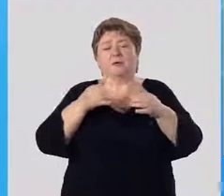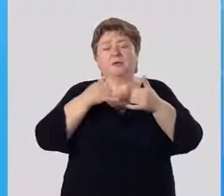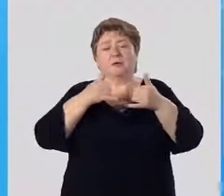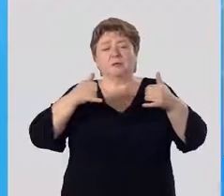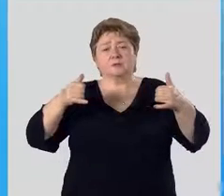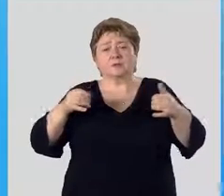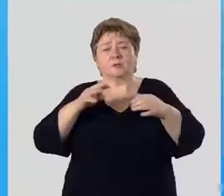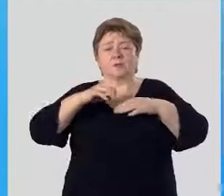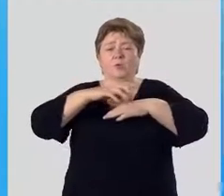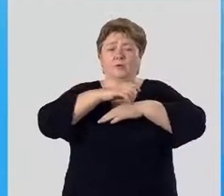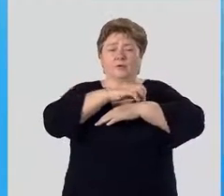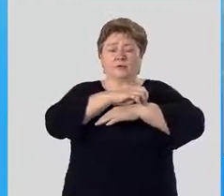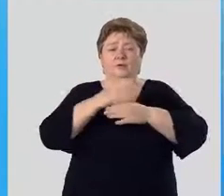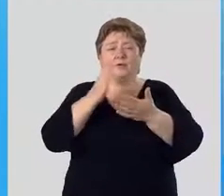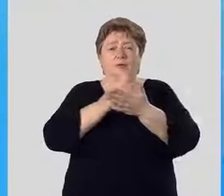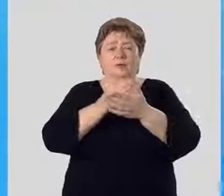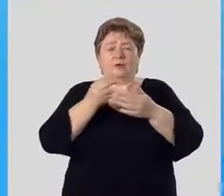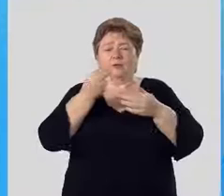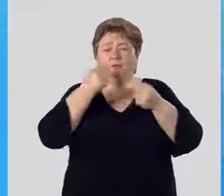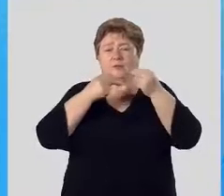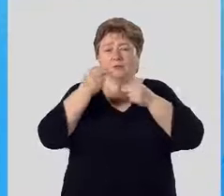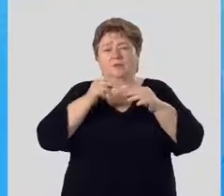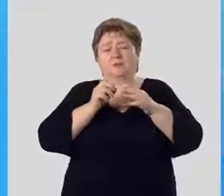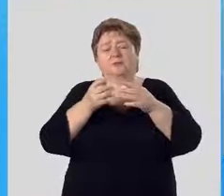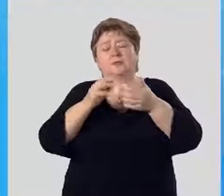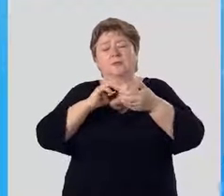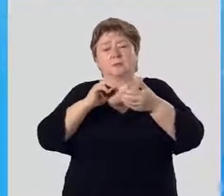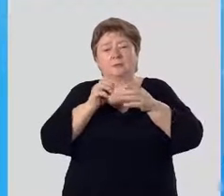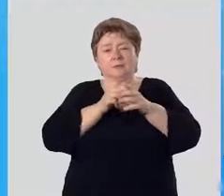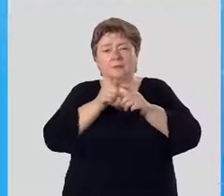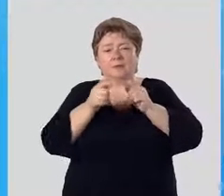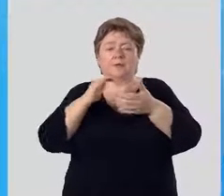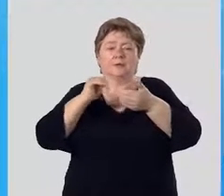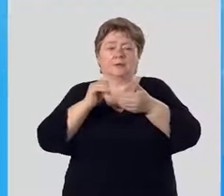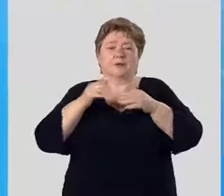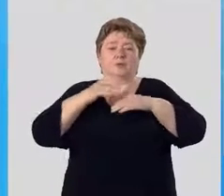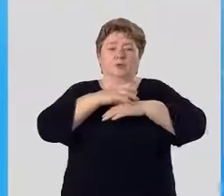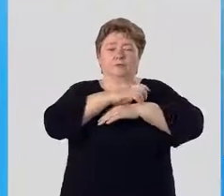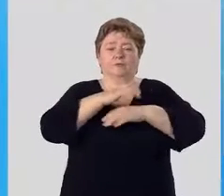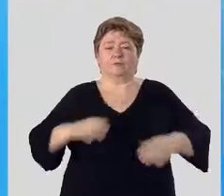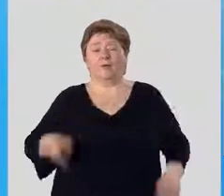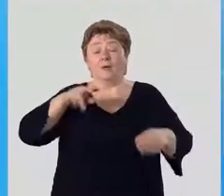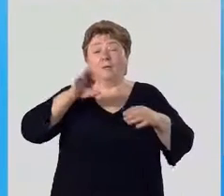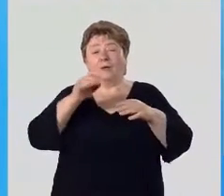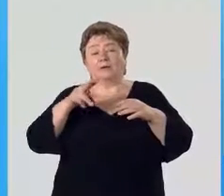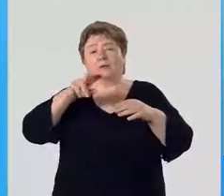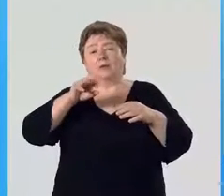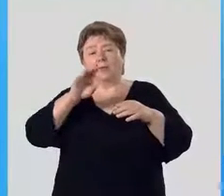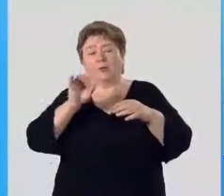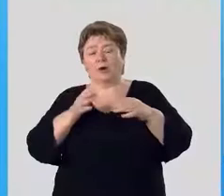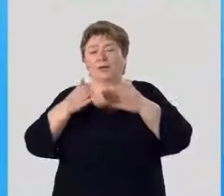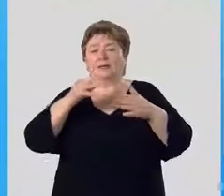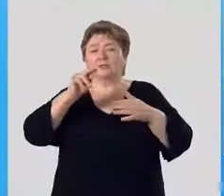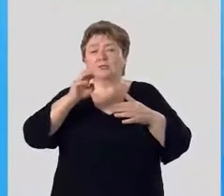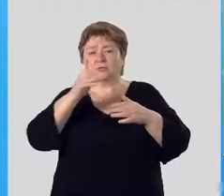распространяются муравьями, имеют питательные придатки, привлекающие муравьев. Плоды лопуха